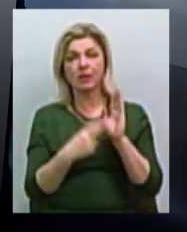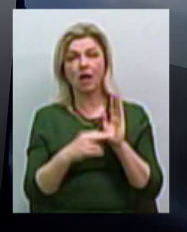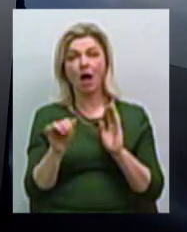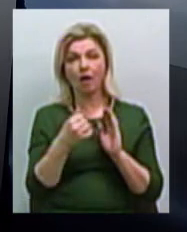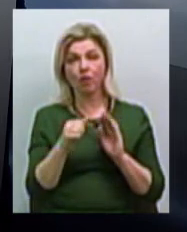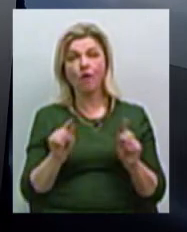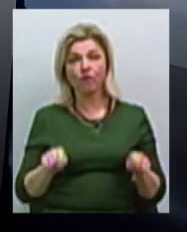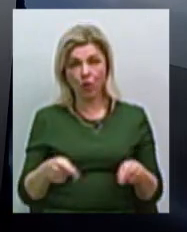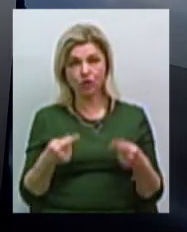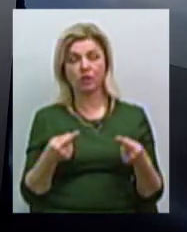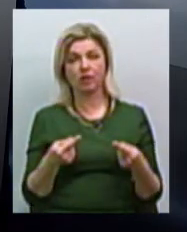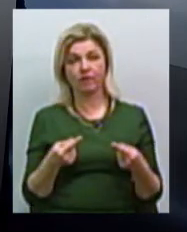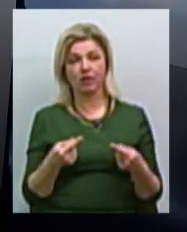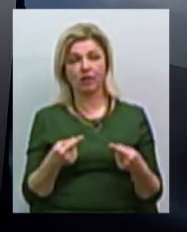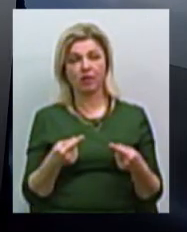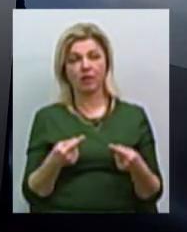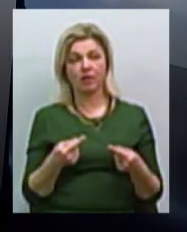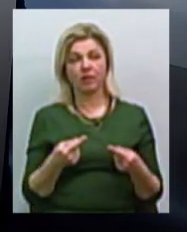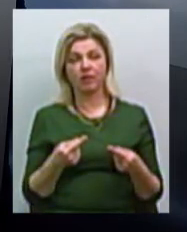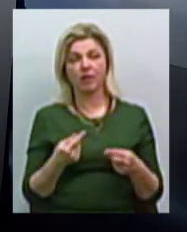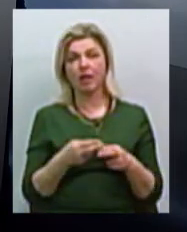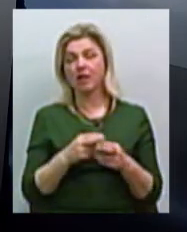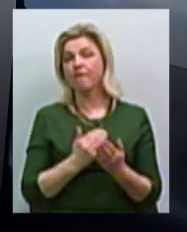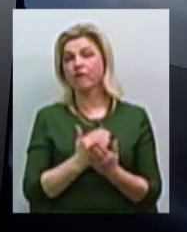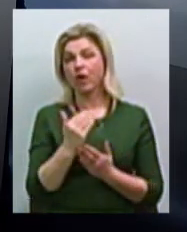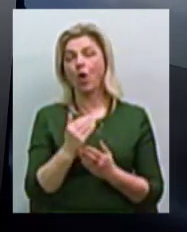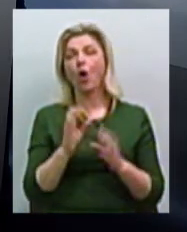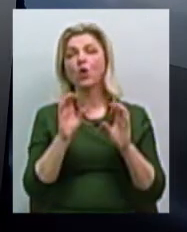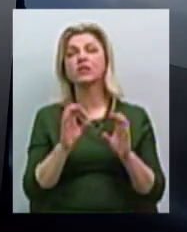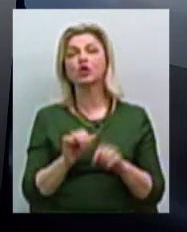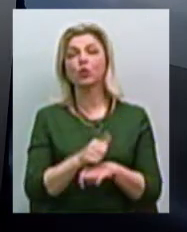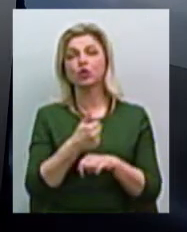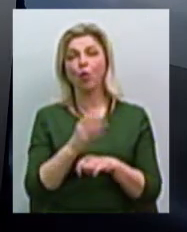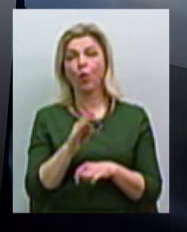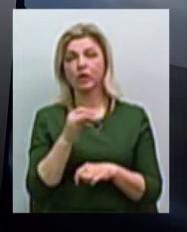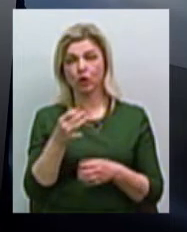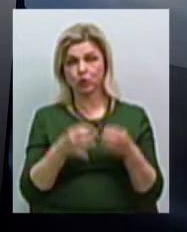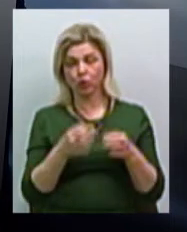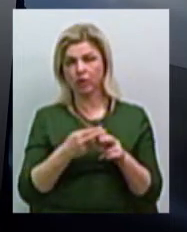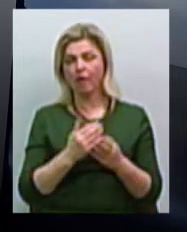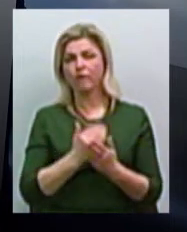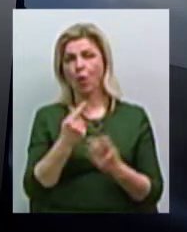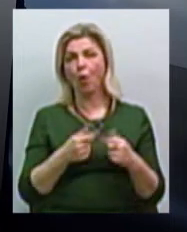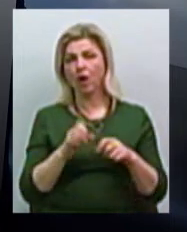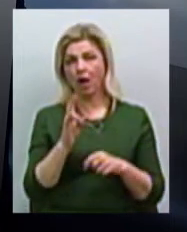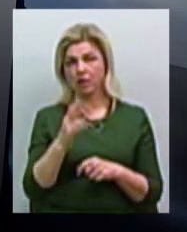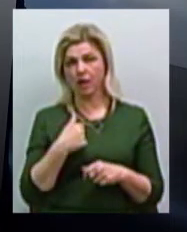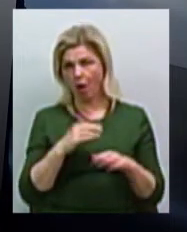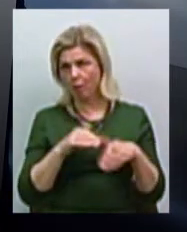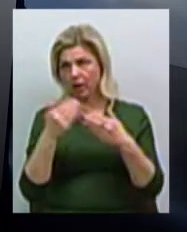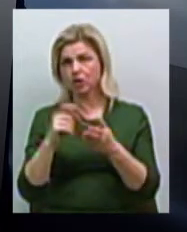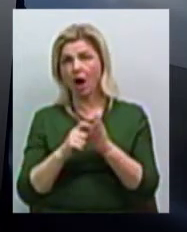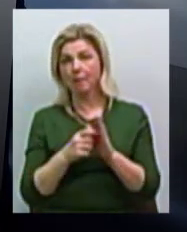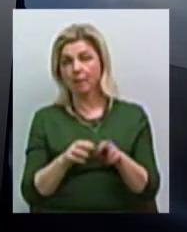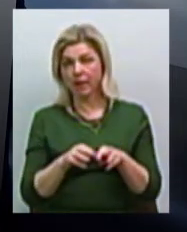восстановили Конституційний суд. Це вищий орган. Я коли обращався до Кабінет Міністрів, вони кажуть, що при